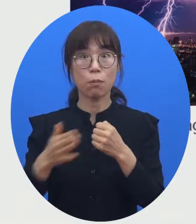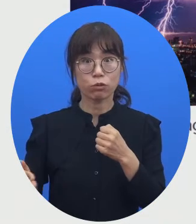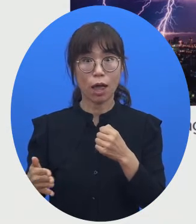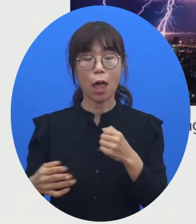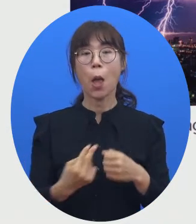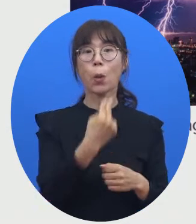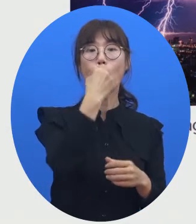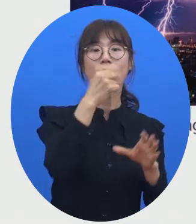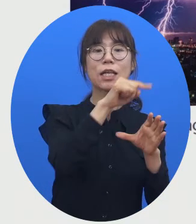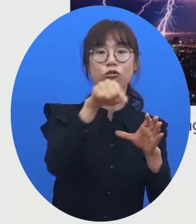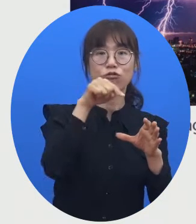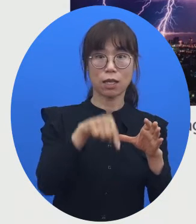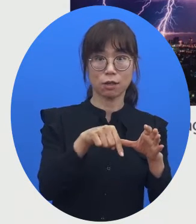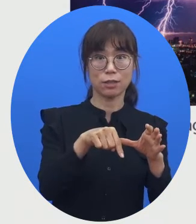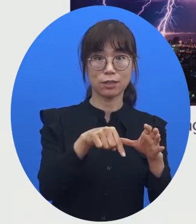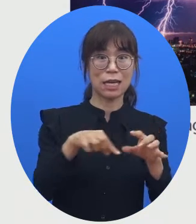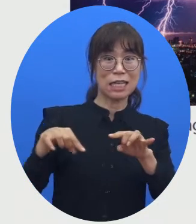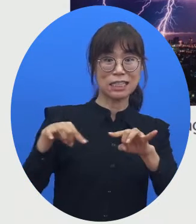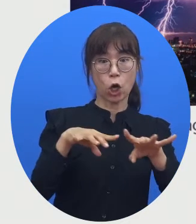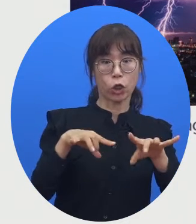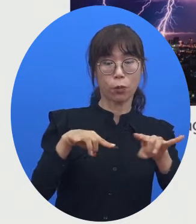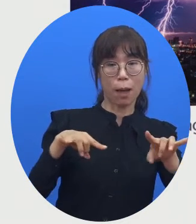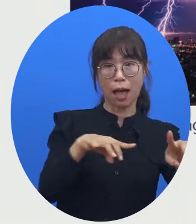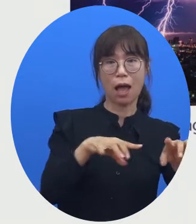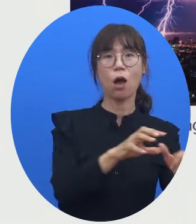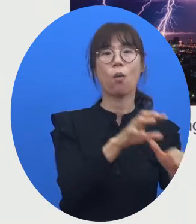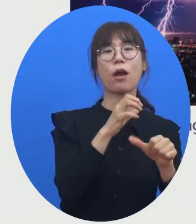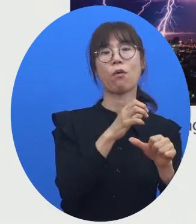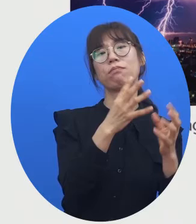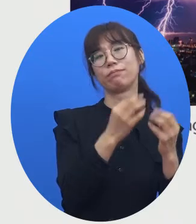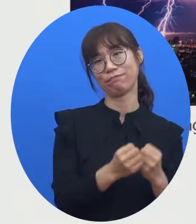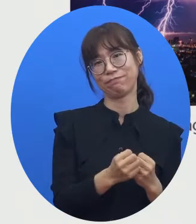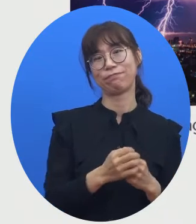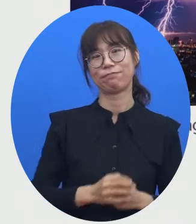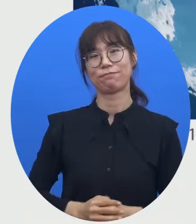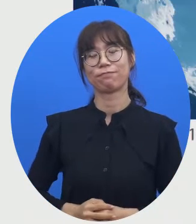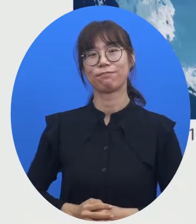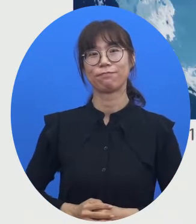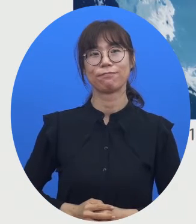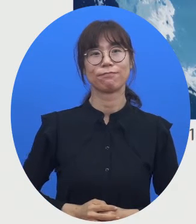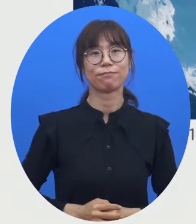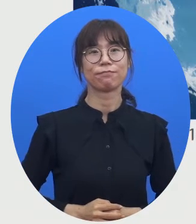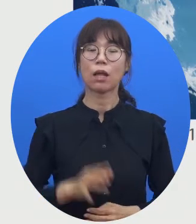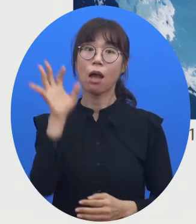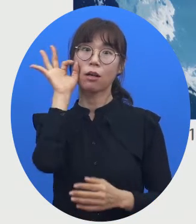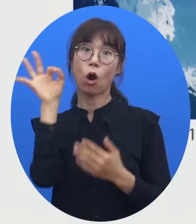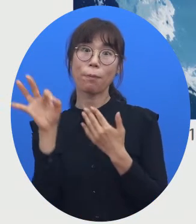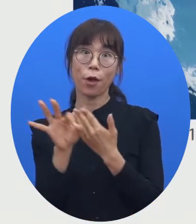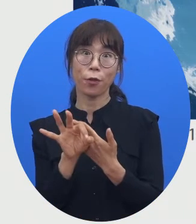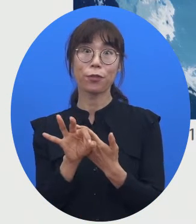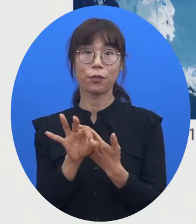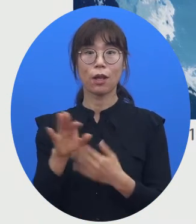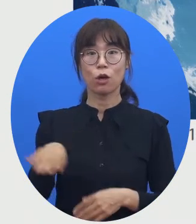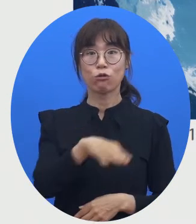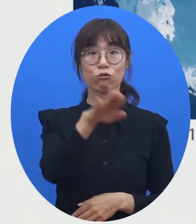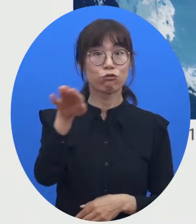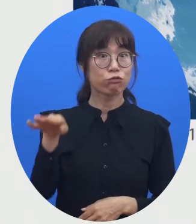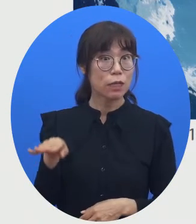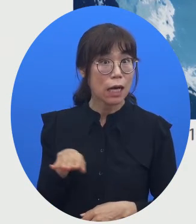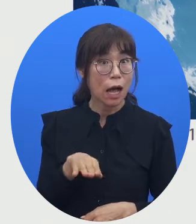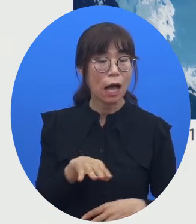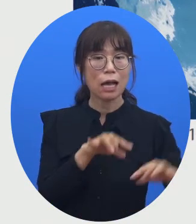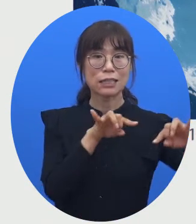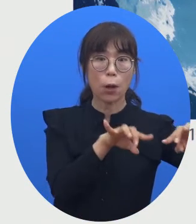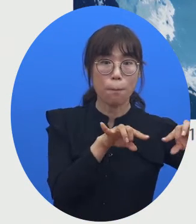대부분 이용하지 음파를 이용하지는 않는다는 것입니다. 그러면 우리가 이런 전파와